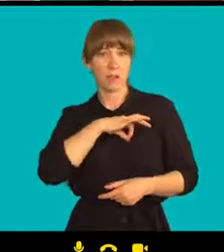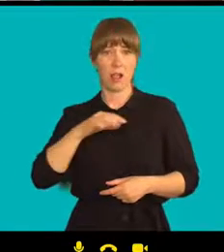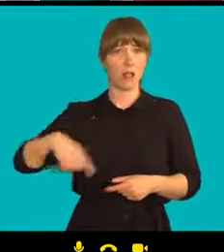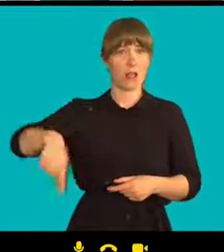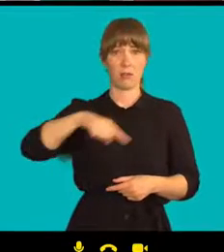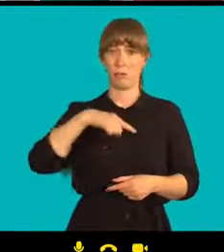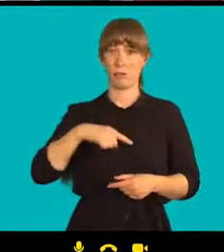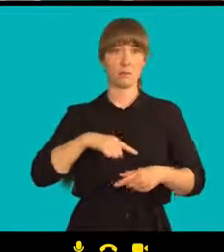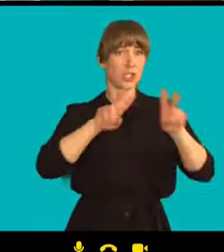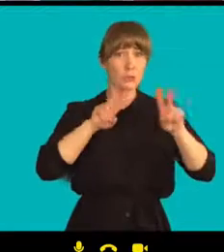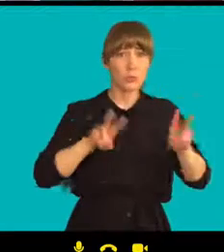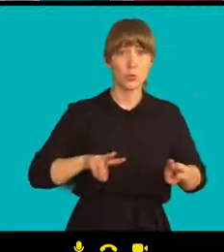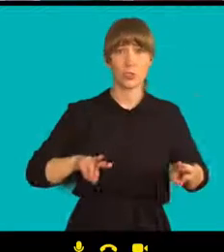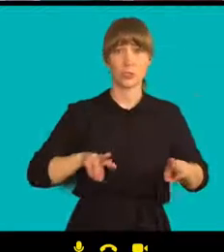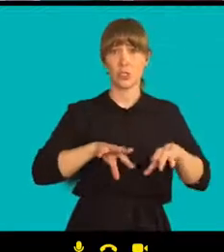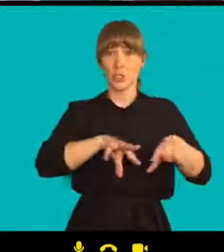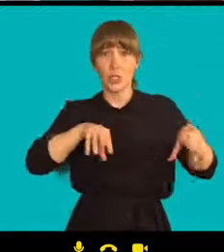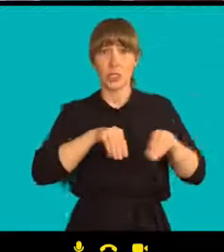Našich příbuzných.